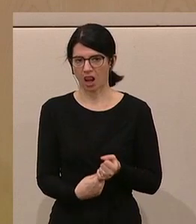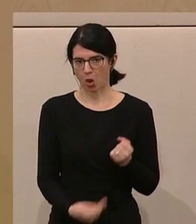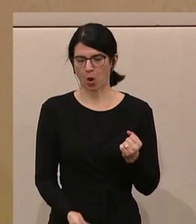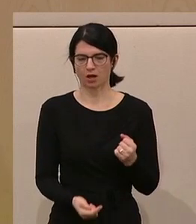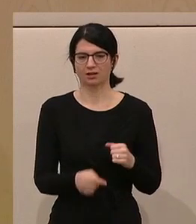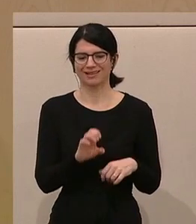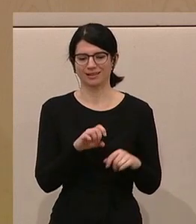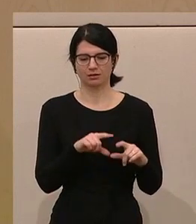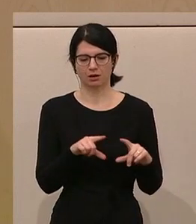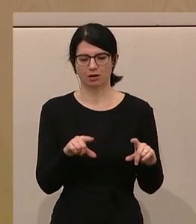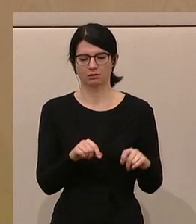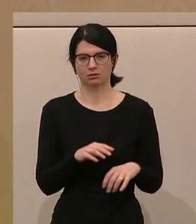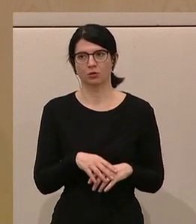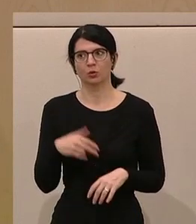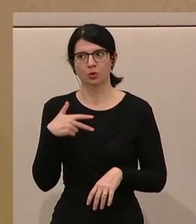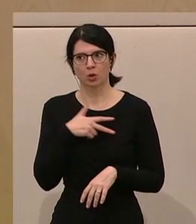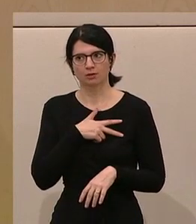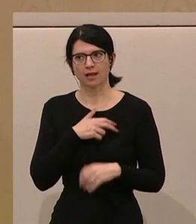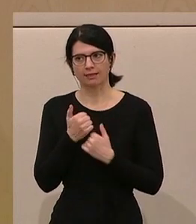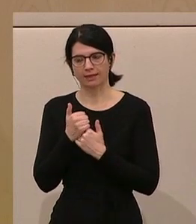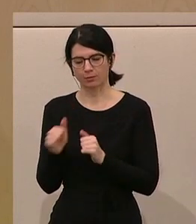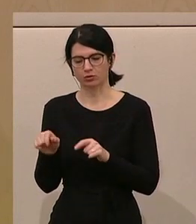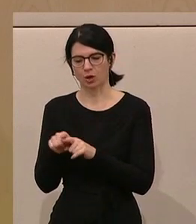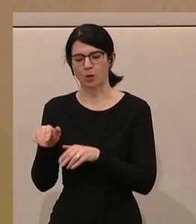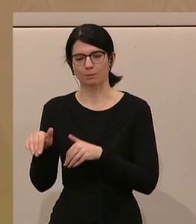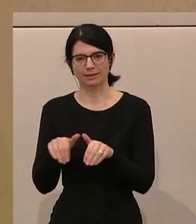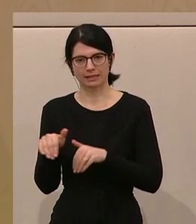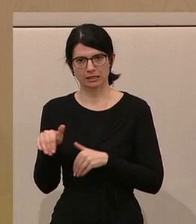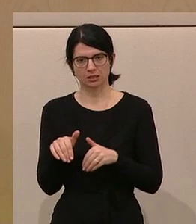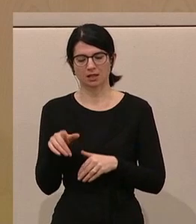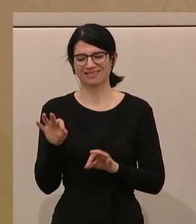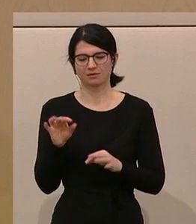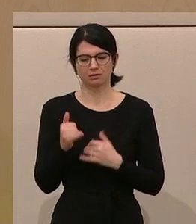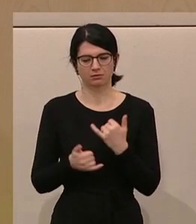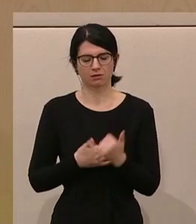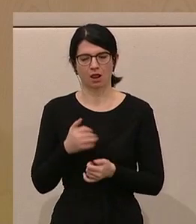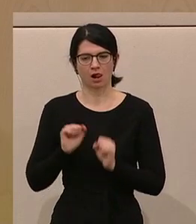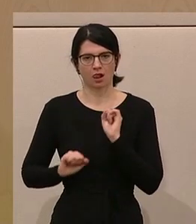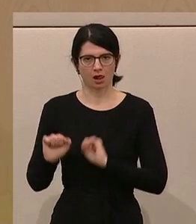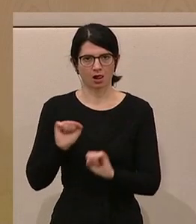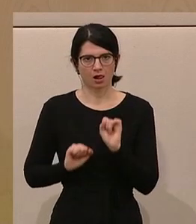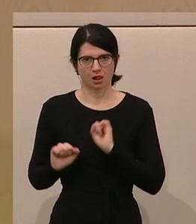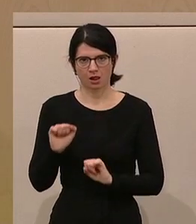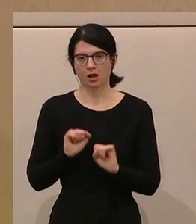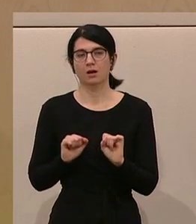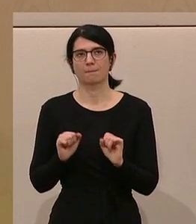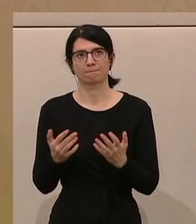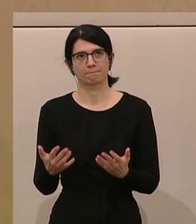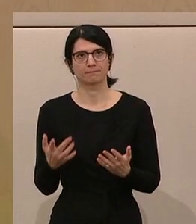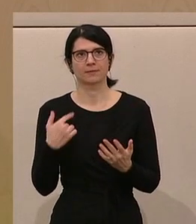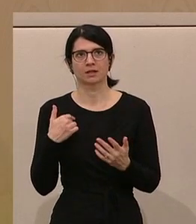Und nachdem die Sozialdemokratie und deren Minister es zehn Jahre verweigert haben, tatsächlich